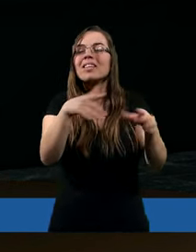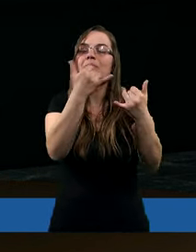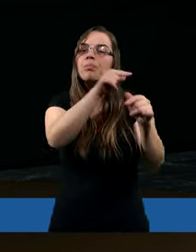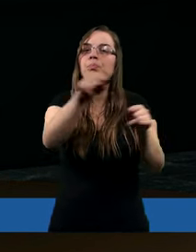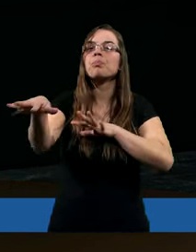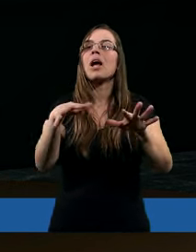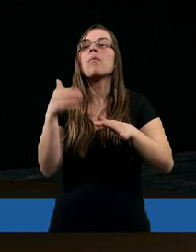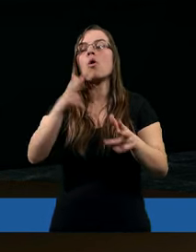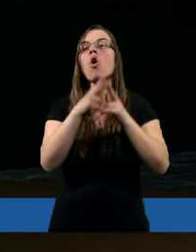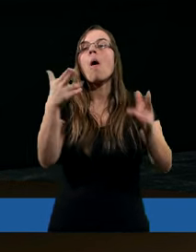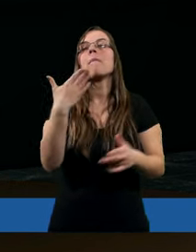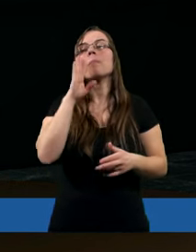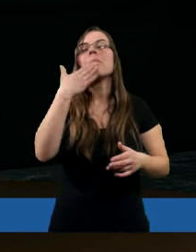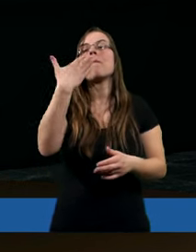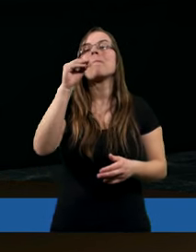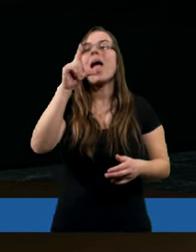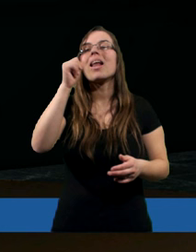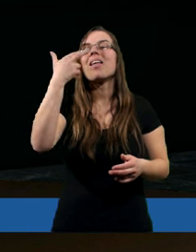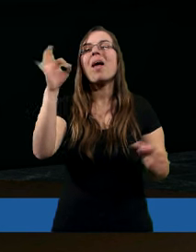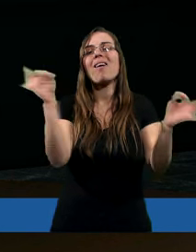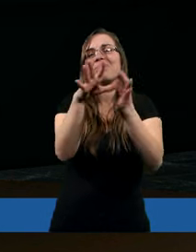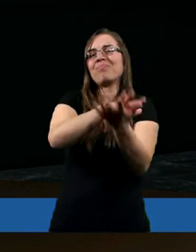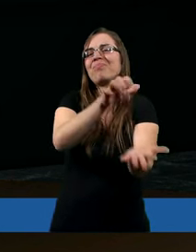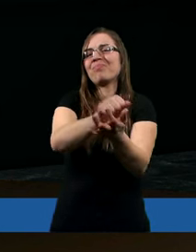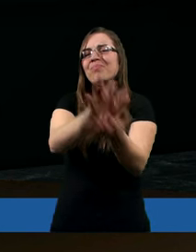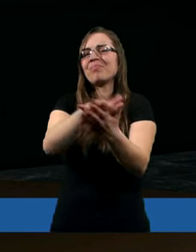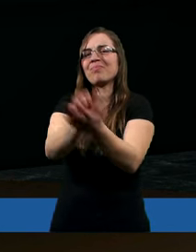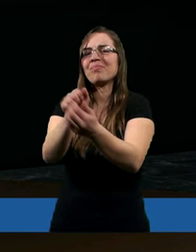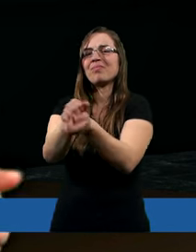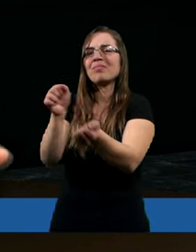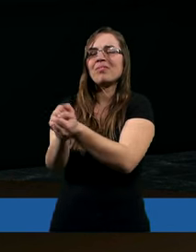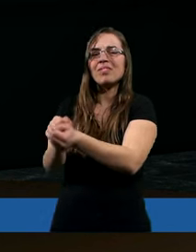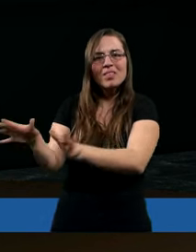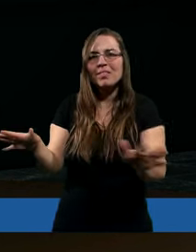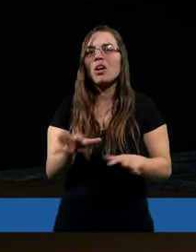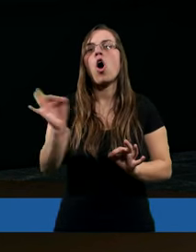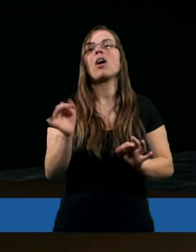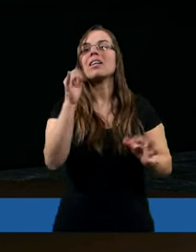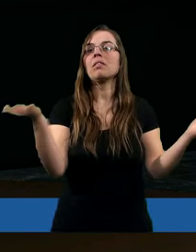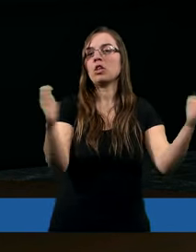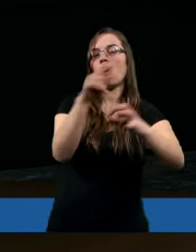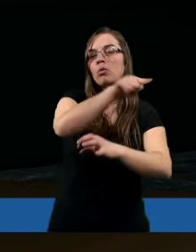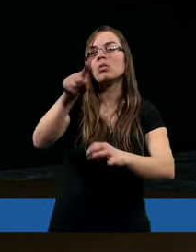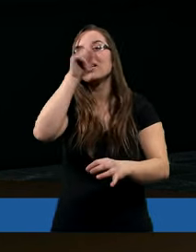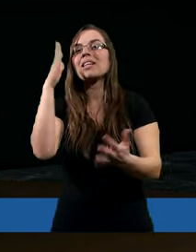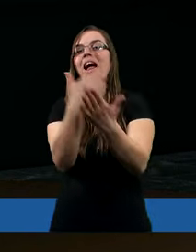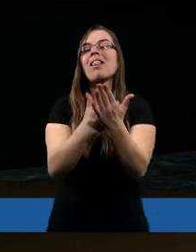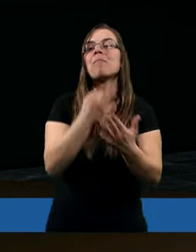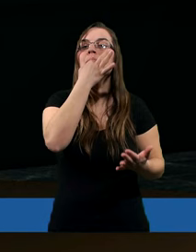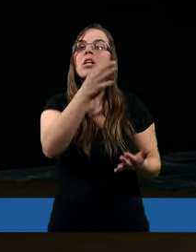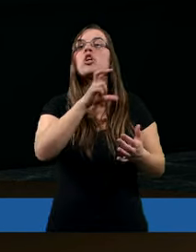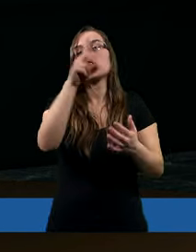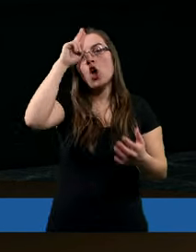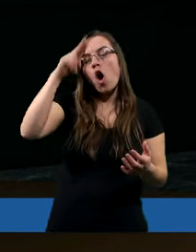które śmiało można określić meliną. i nagle się okazywało, że w tej melinie wszyscy się zgromadzili i wszyscy zadawali pytanie, a